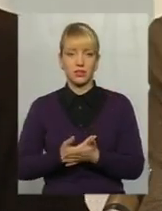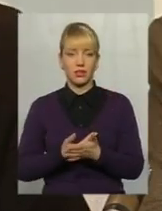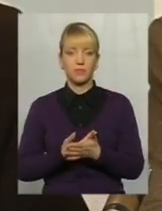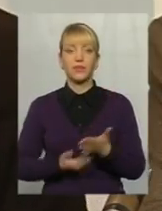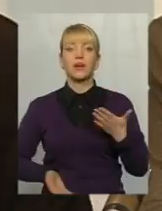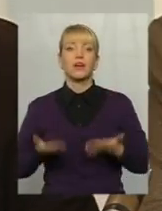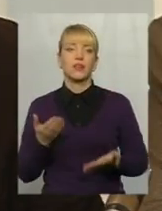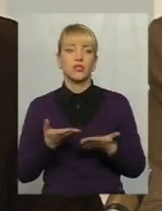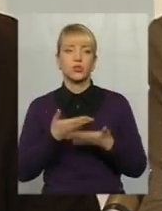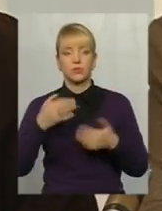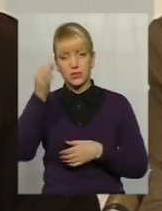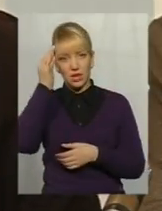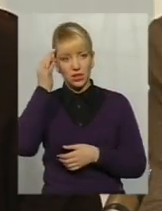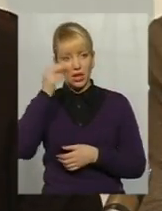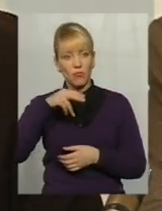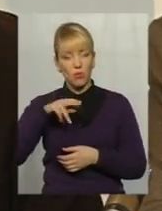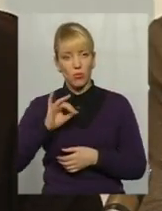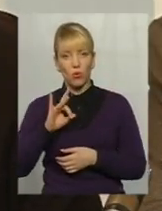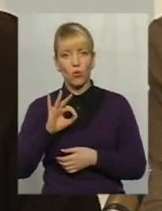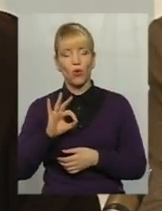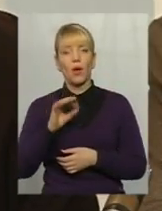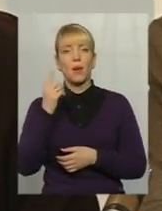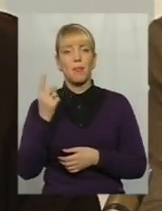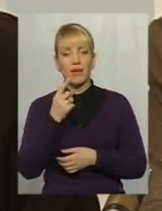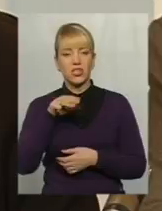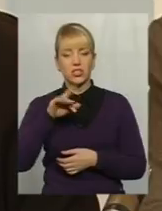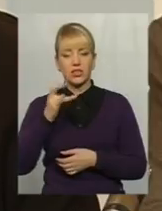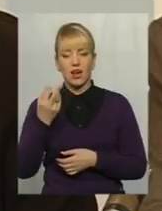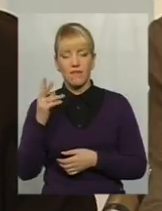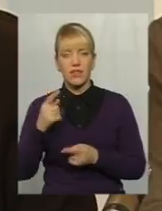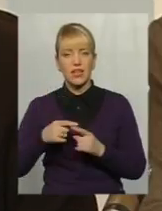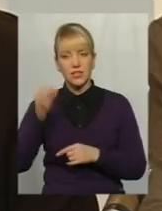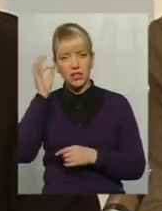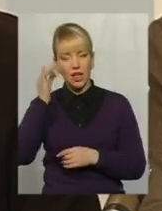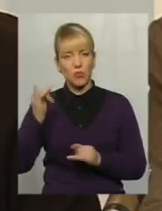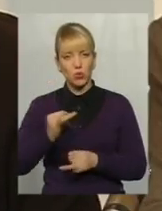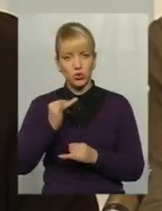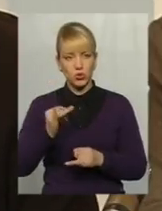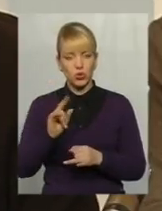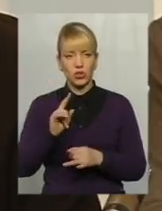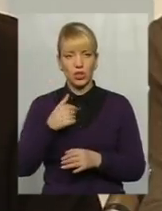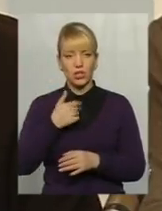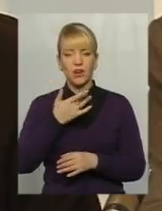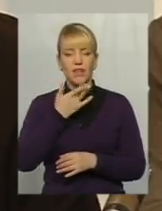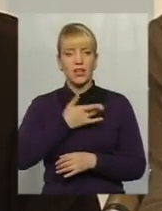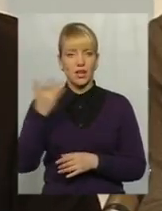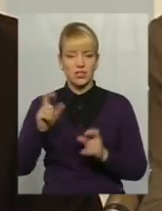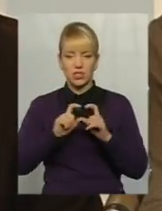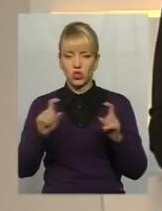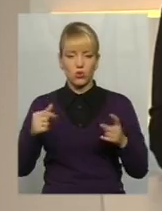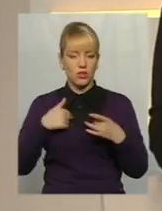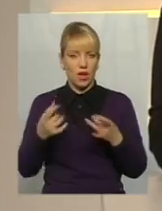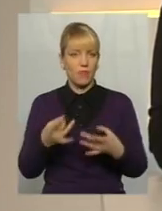якщо ми згадаємо про 1 травня, то і ту сторінку історію, про яку нам в нашій радянській школі аж ніяк не